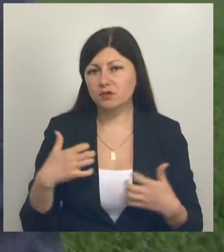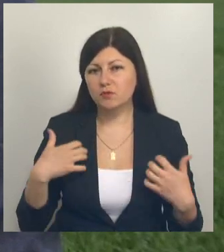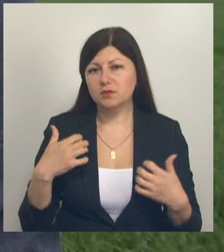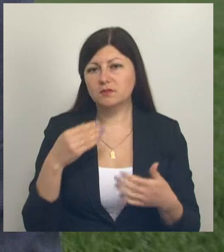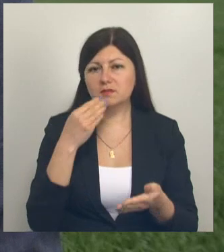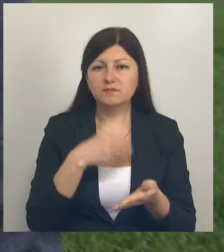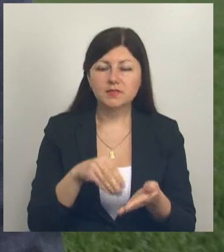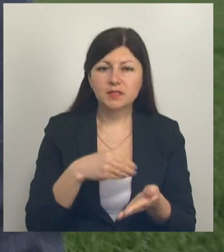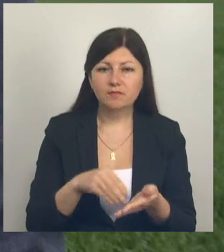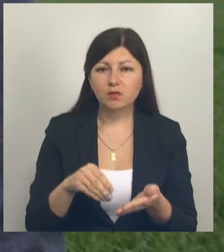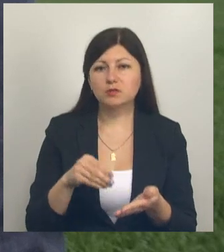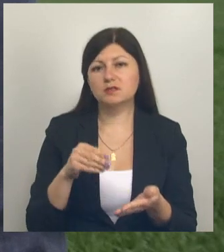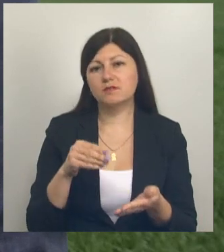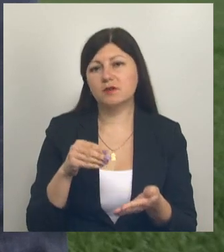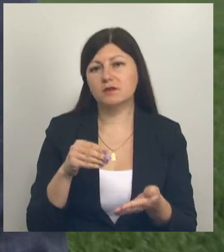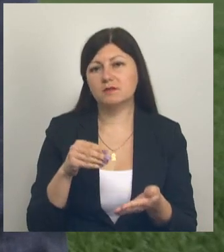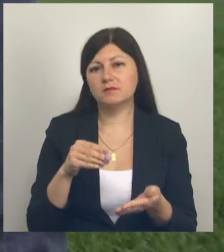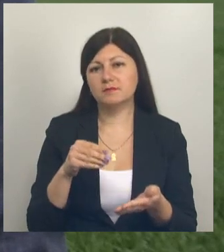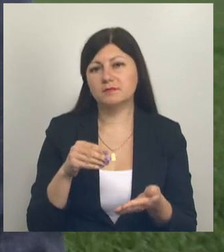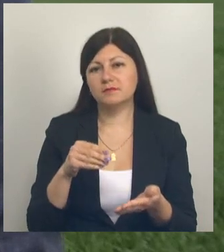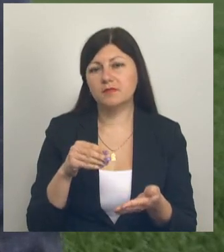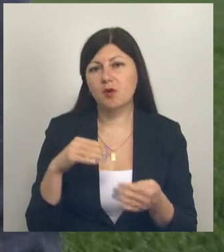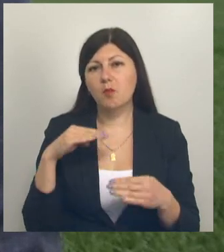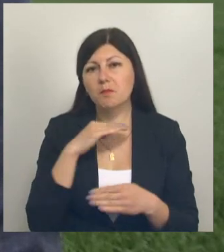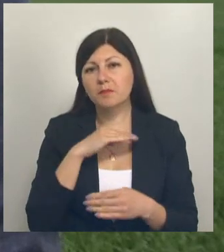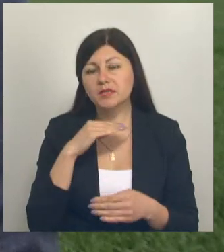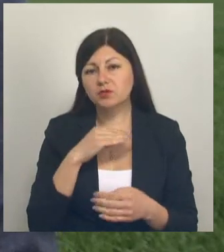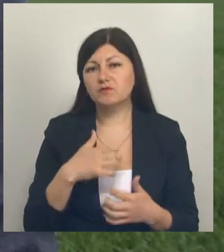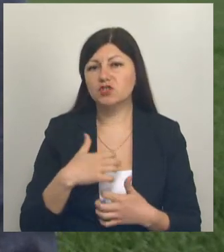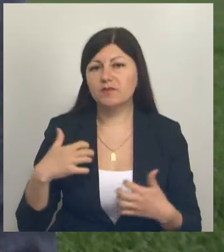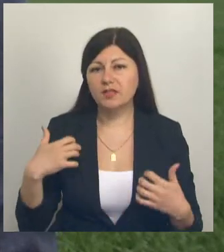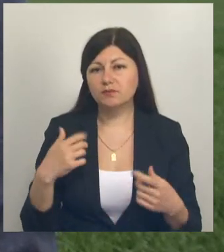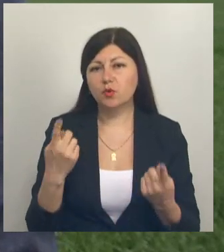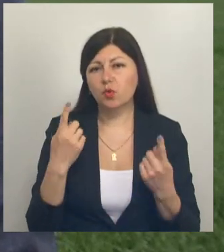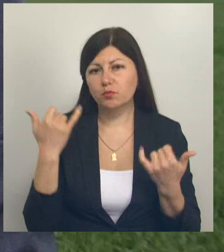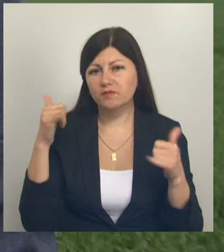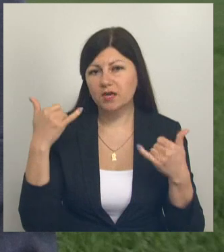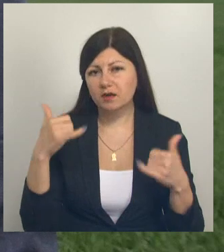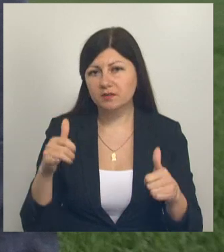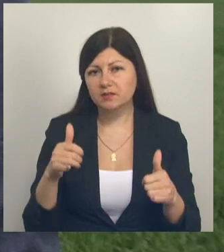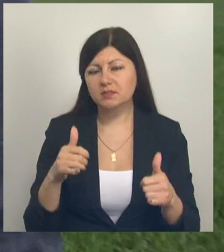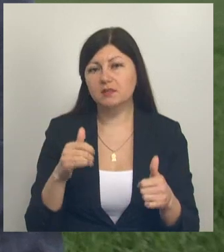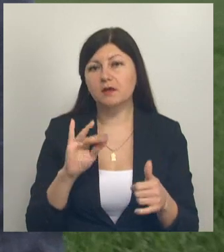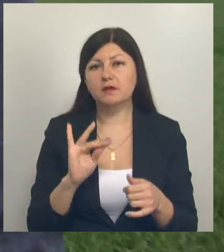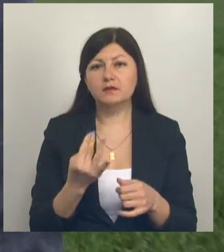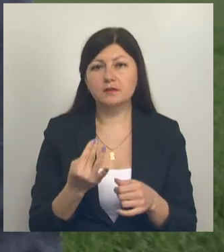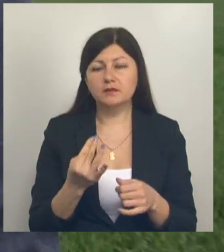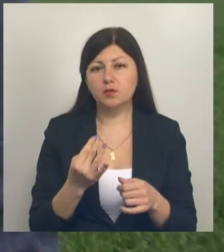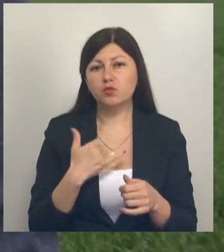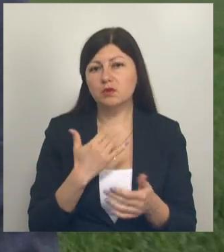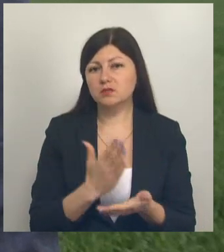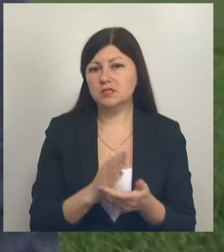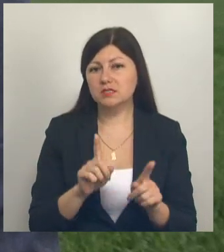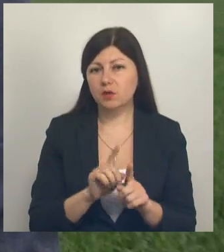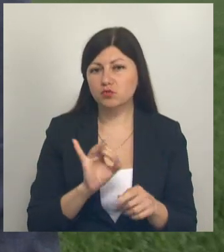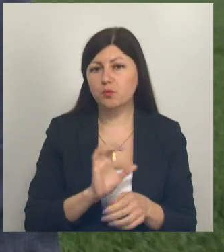свиноводстве, в мясном животноводстве крупного рогатого скота. И у нас есть ещё